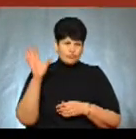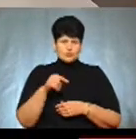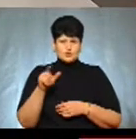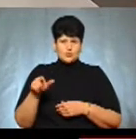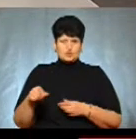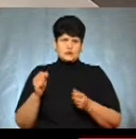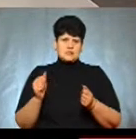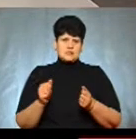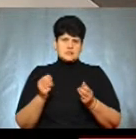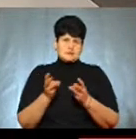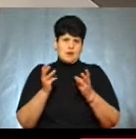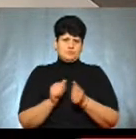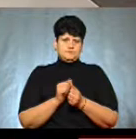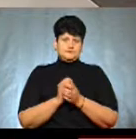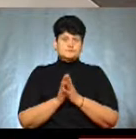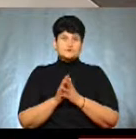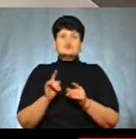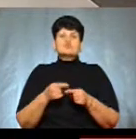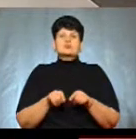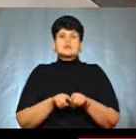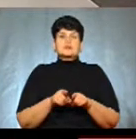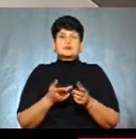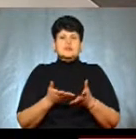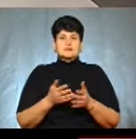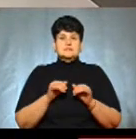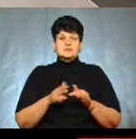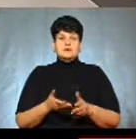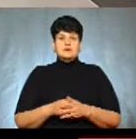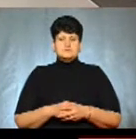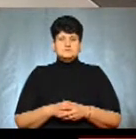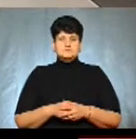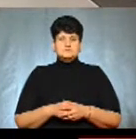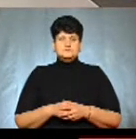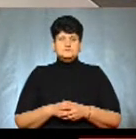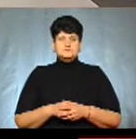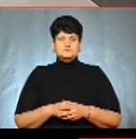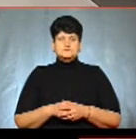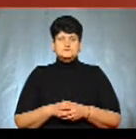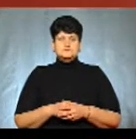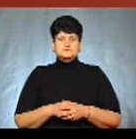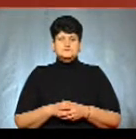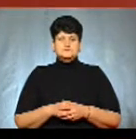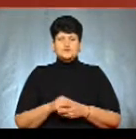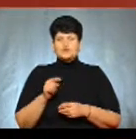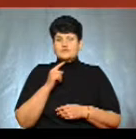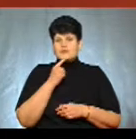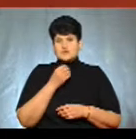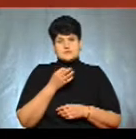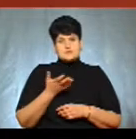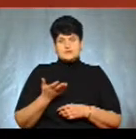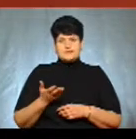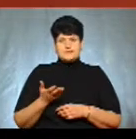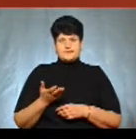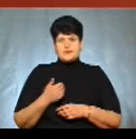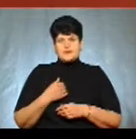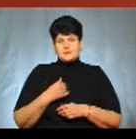випалюють сухостій. На вашу думку, чому саме така тенденція, порівняно з минулим роком? Тут важко сказати. Я би